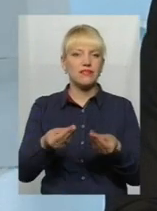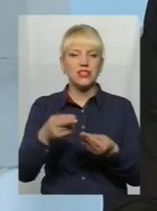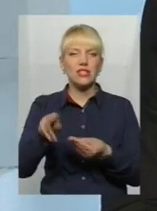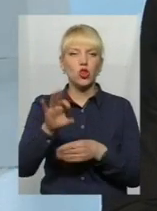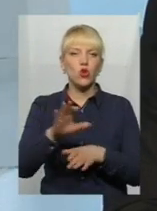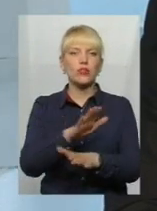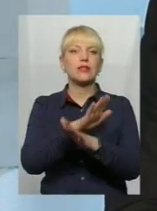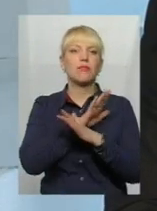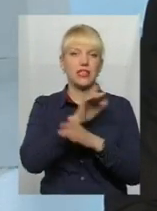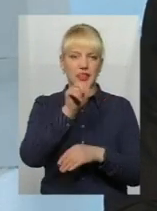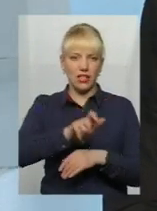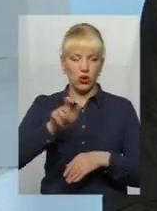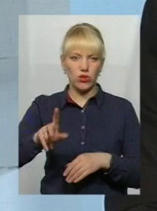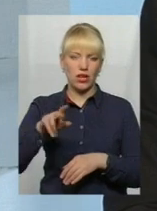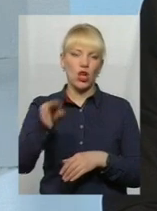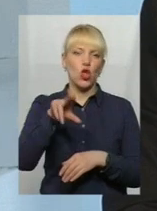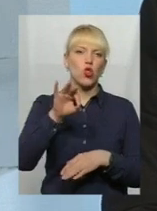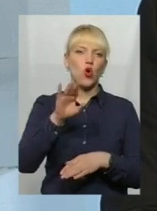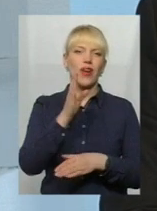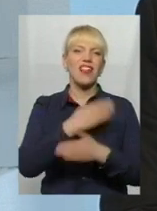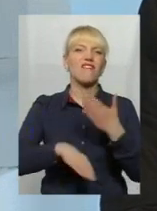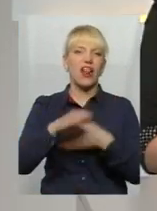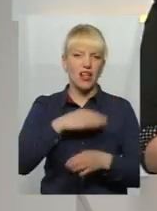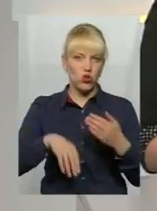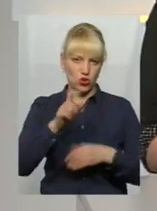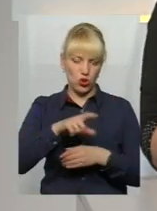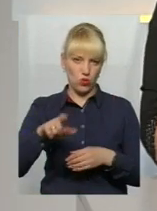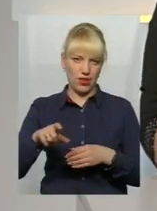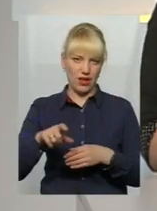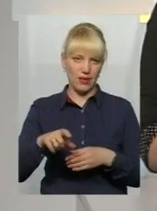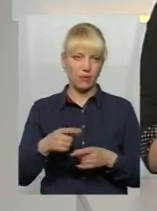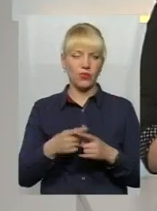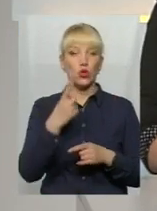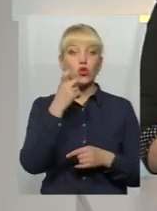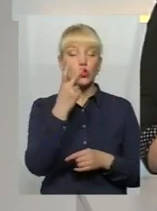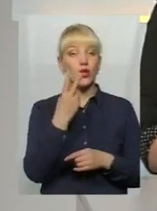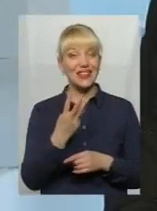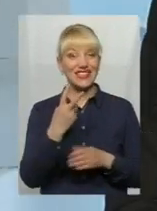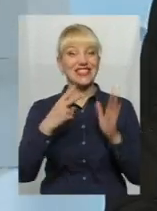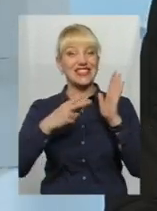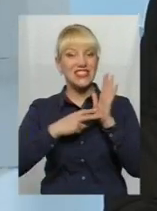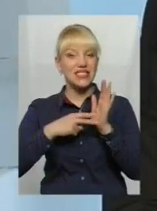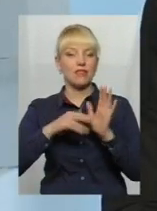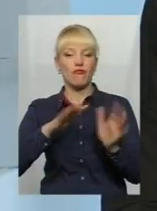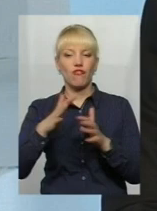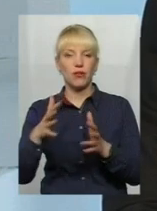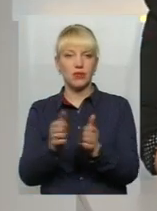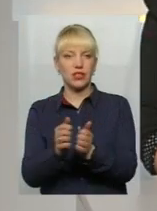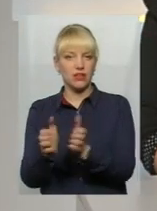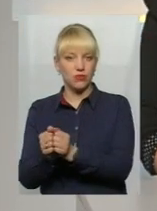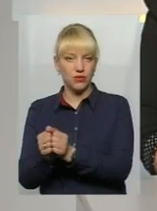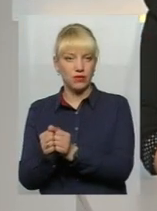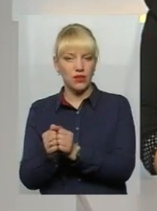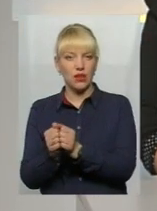до інвалідності, до того інвалідність, це пожиттєва може бути. 137 випадків встановлено і недопущено 389